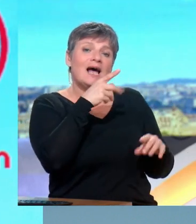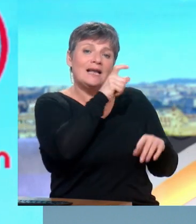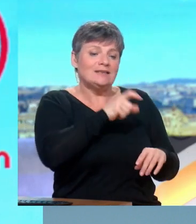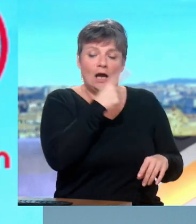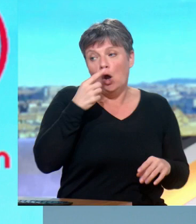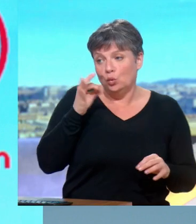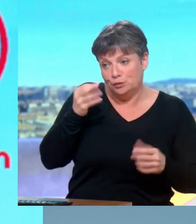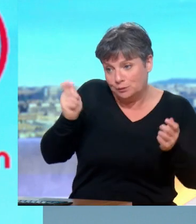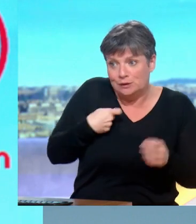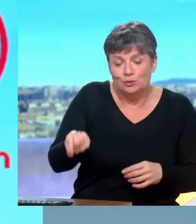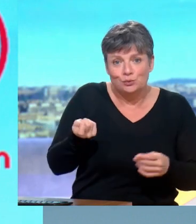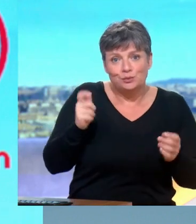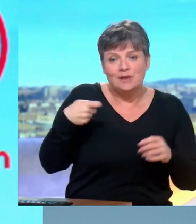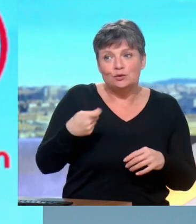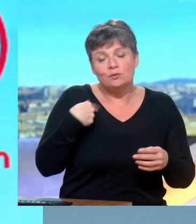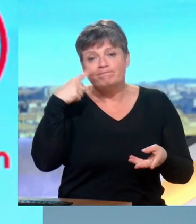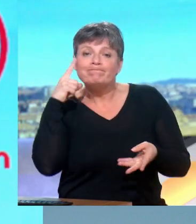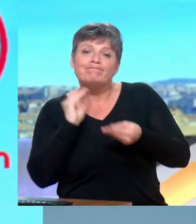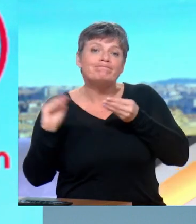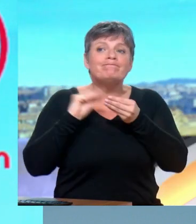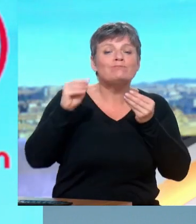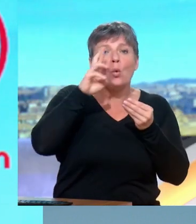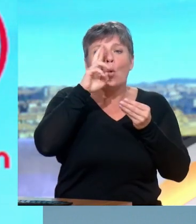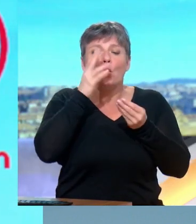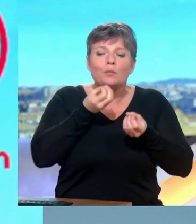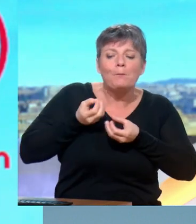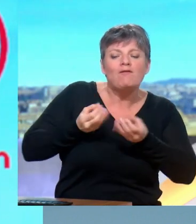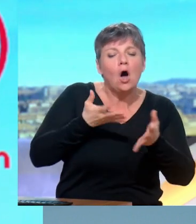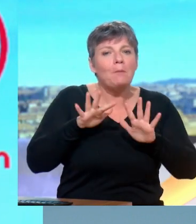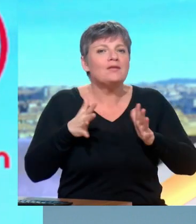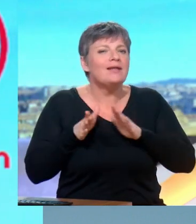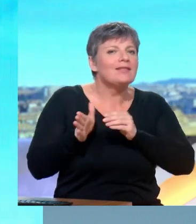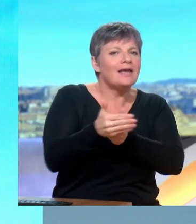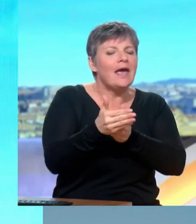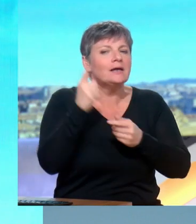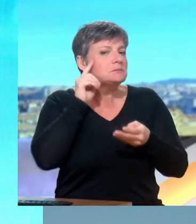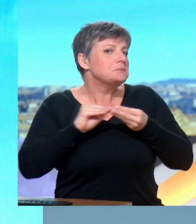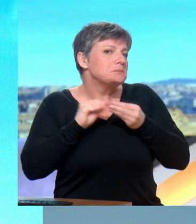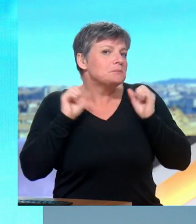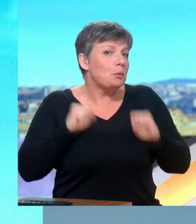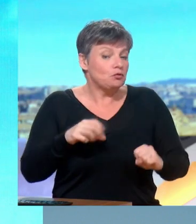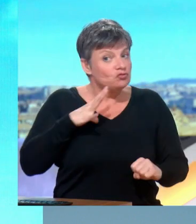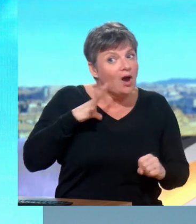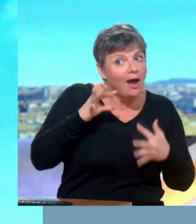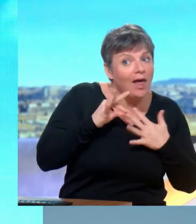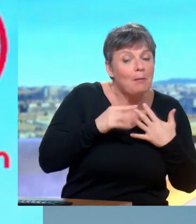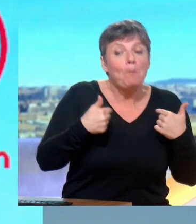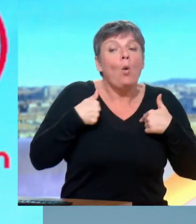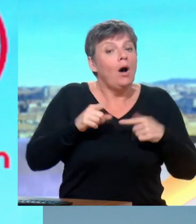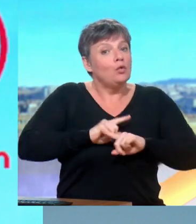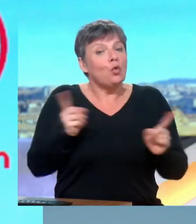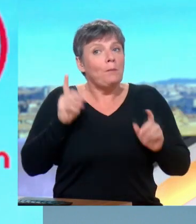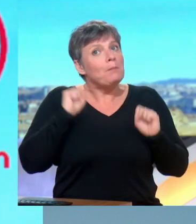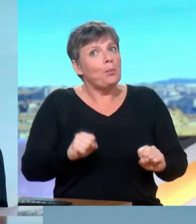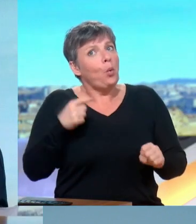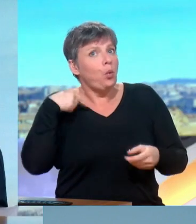sur le rôle qu'auraient pu jouer les services russes dans toute cette affaire. Quand vous dites s'interroger, on a des éléments ? Non, moi non, mais s